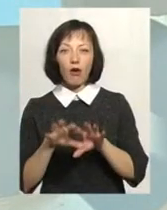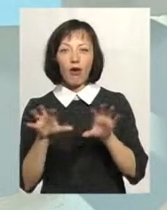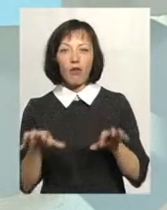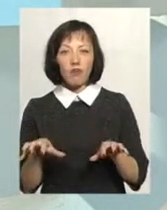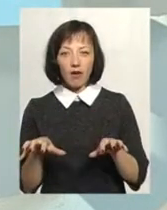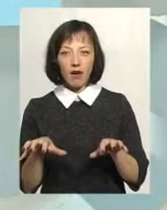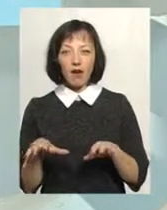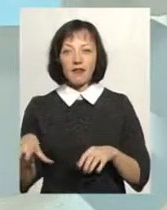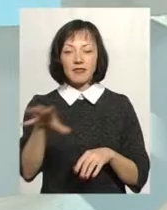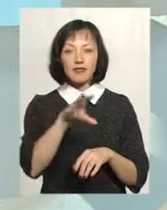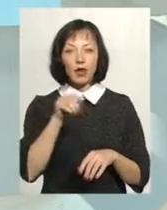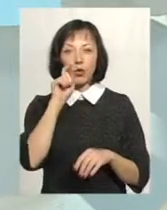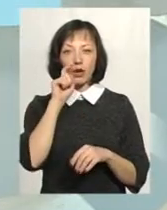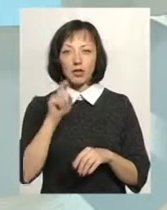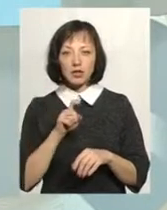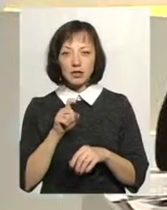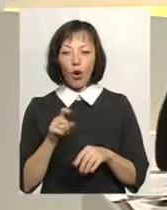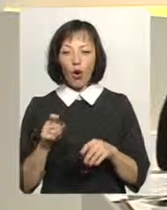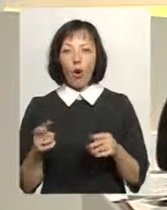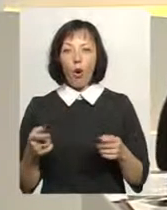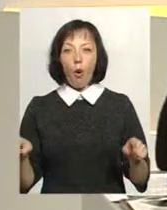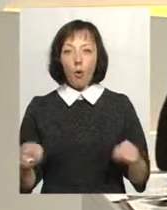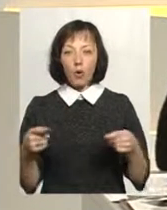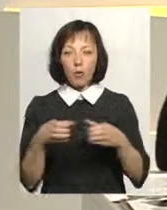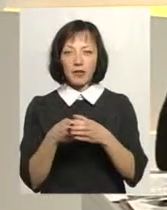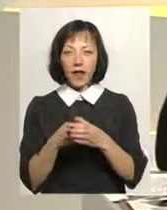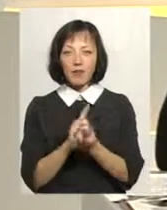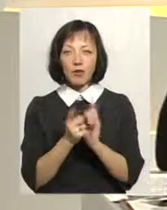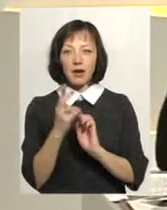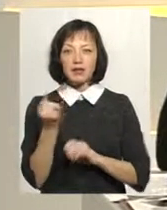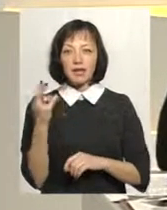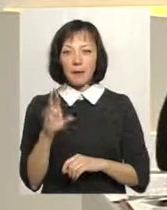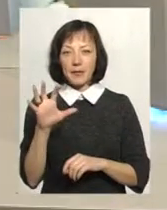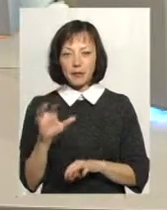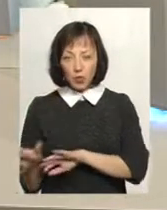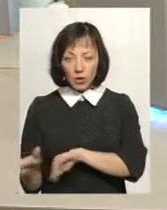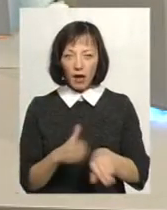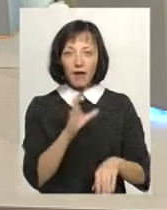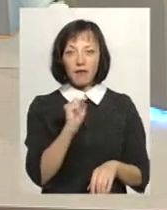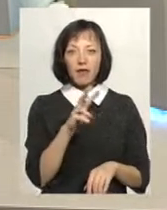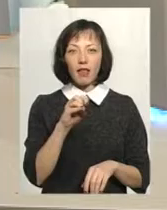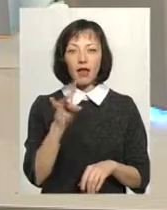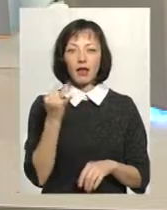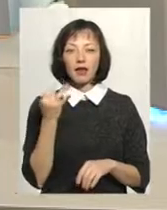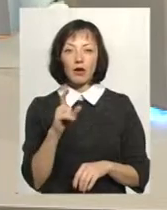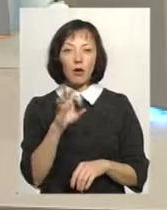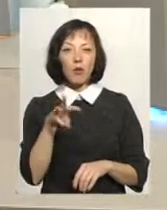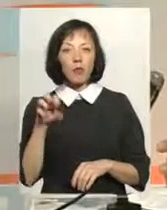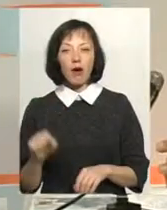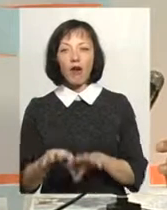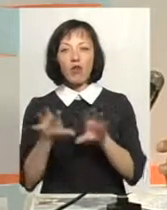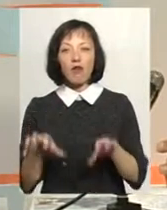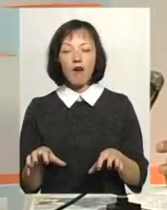Всеукраїнського оргкомітету Реформація 500 і Валерій Хома, голова